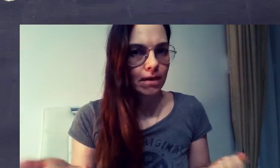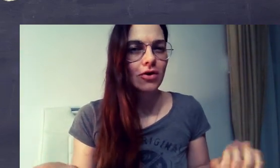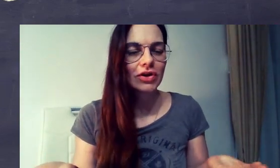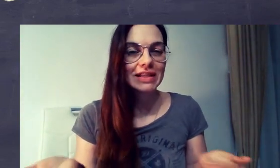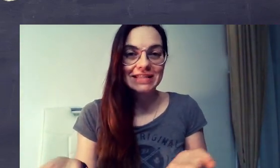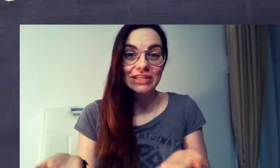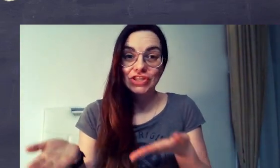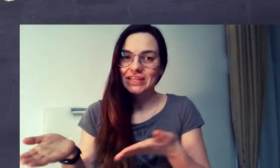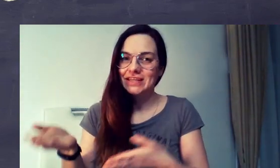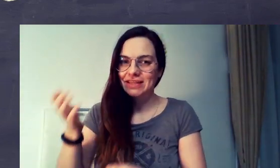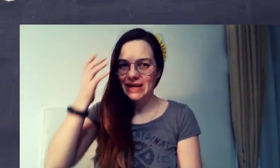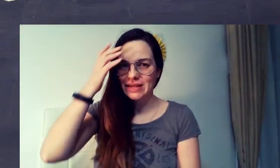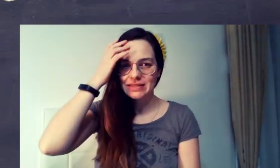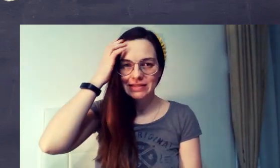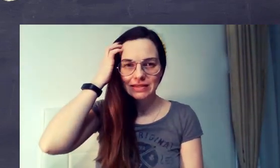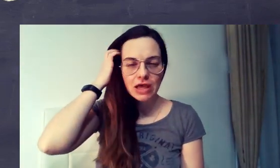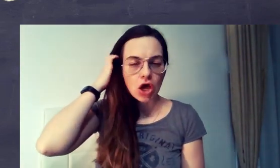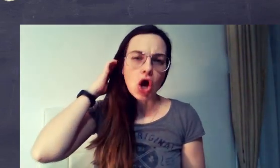Heute. Heute.